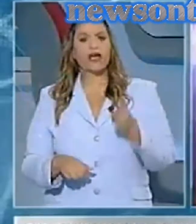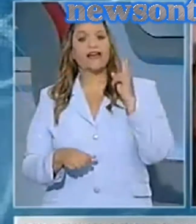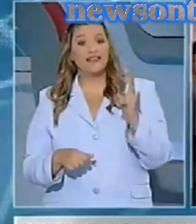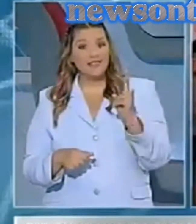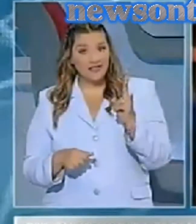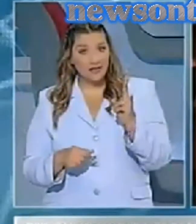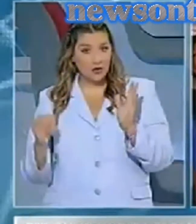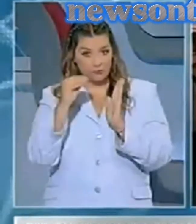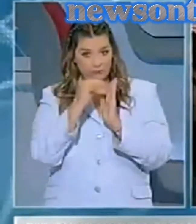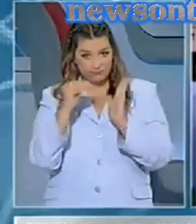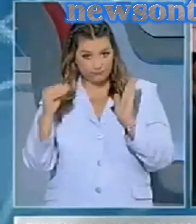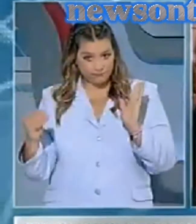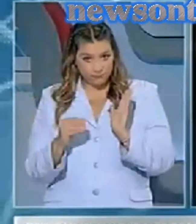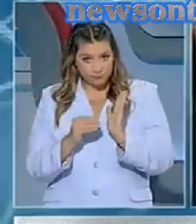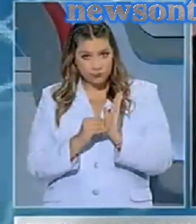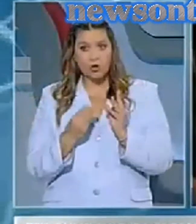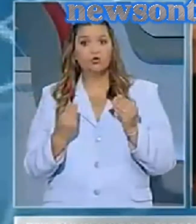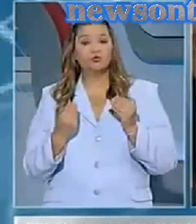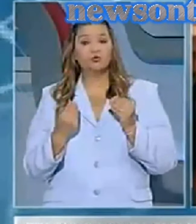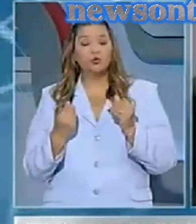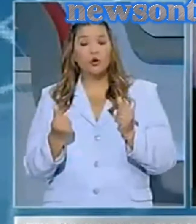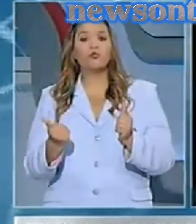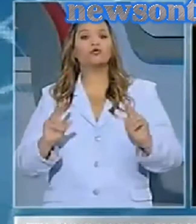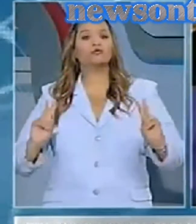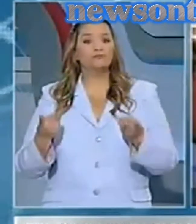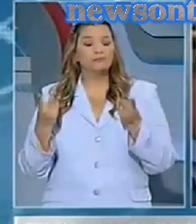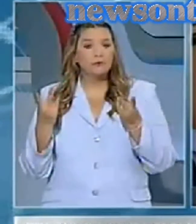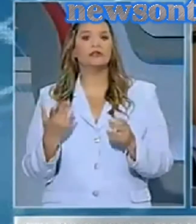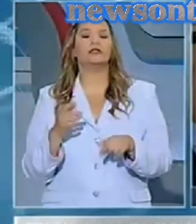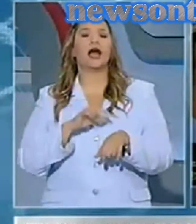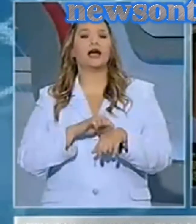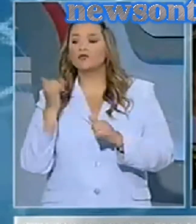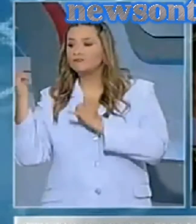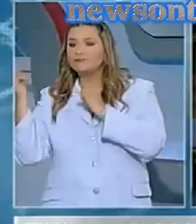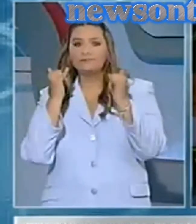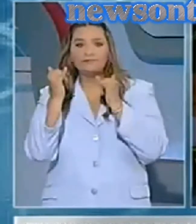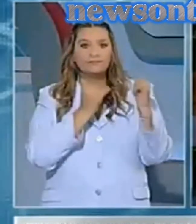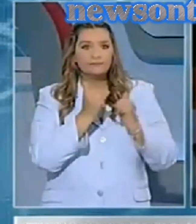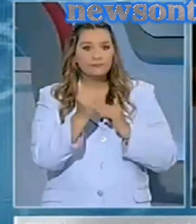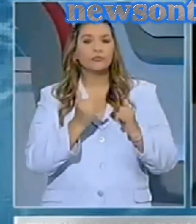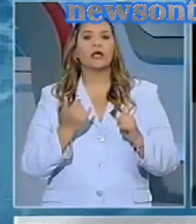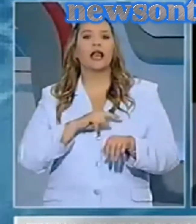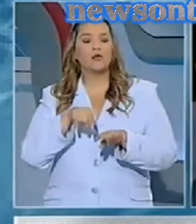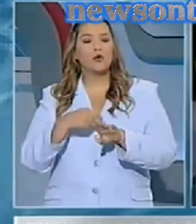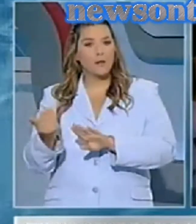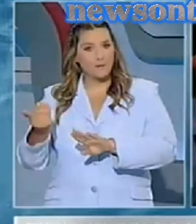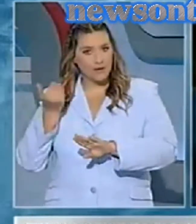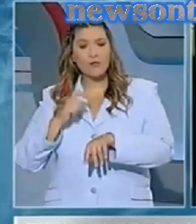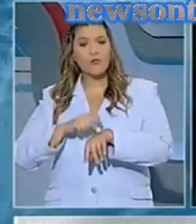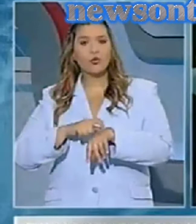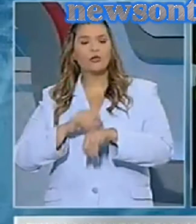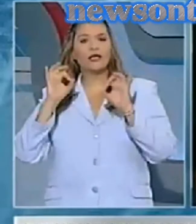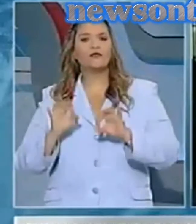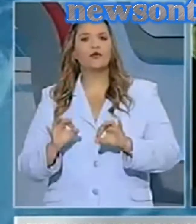με την δεδαλώδη διαδρομή των κλίσεων μελών και βουλευτών της Χρυσής Αυγής που πραγματοποιήθηκαν πριν αλλά και μετά